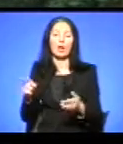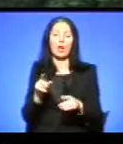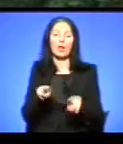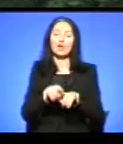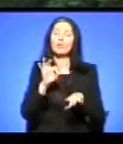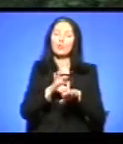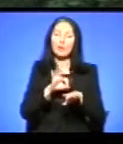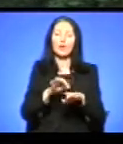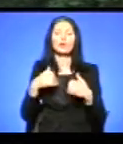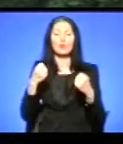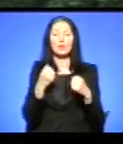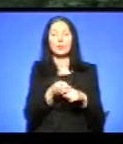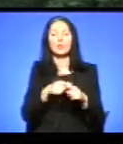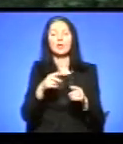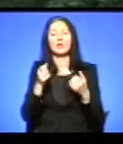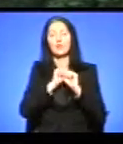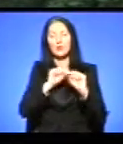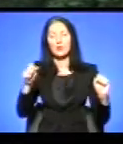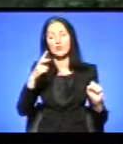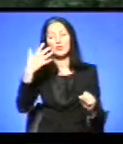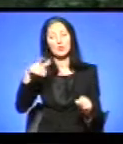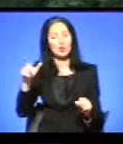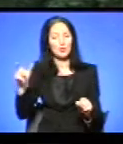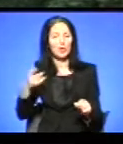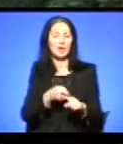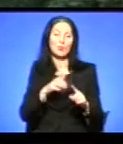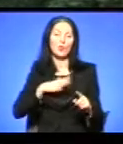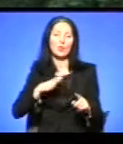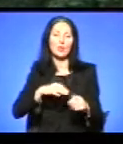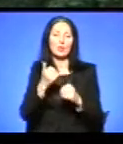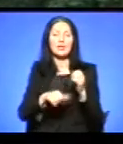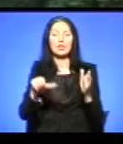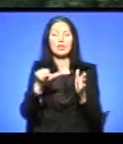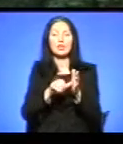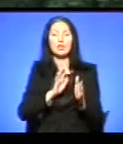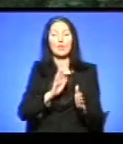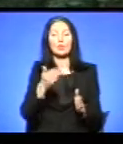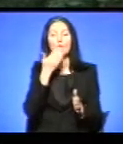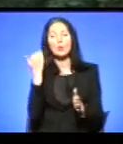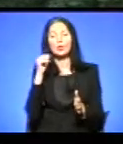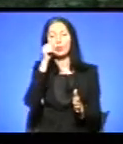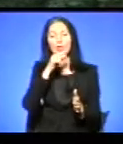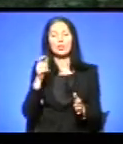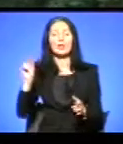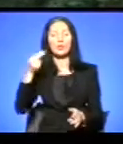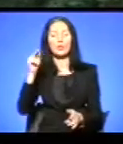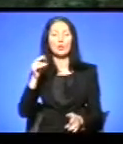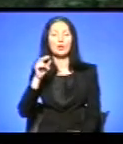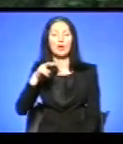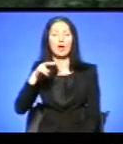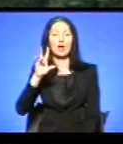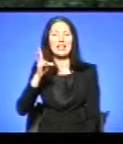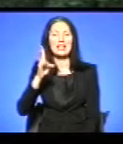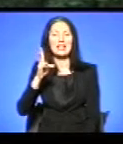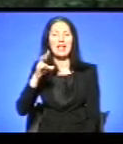на тих відважених 250 чоловік, яких ми плануємо, очікуємо. Власне, серед учасників буде минулорічна чемпіонка Наталія Легункова,